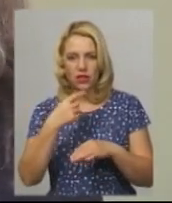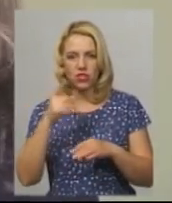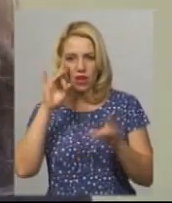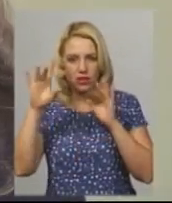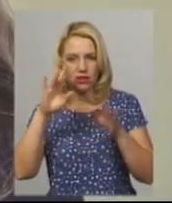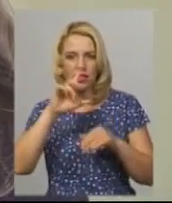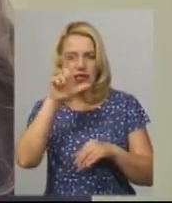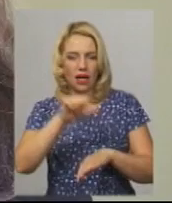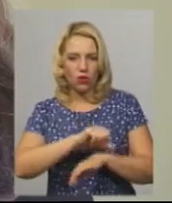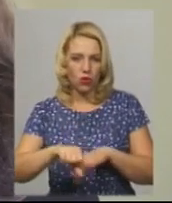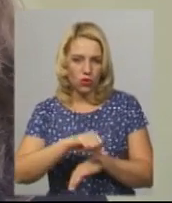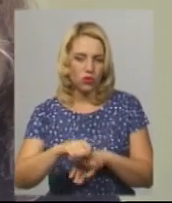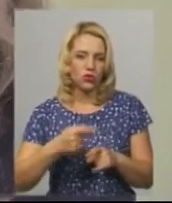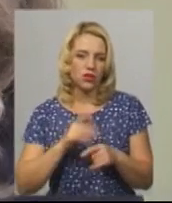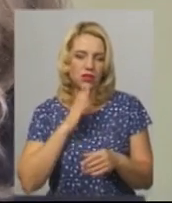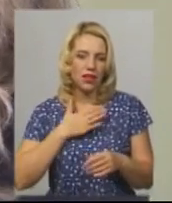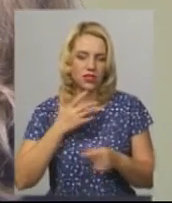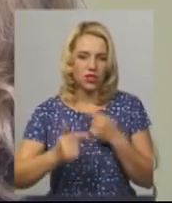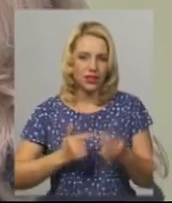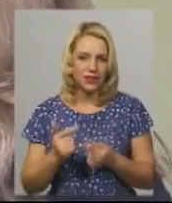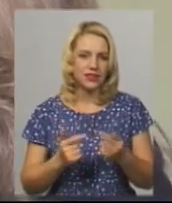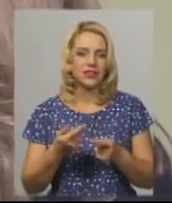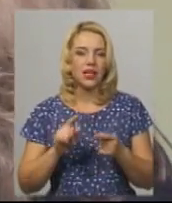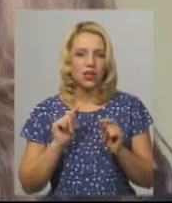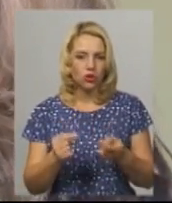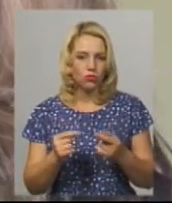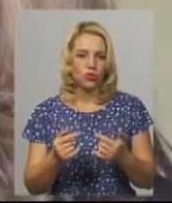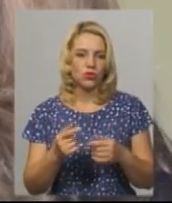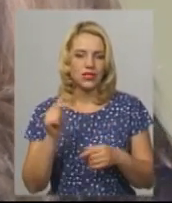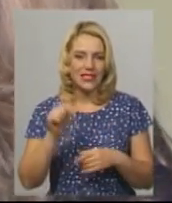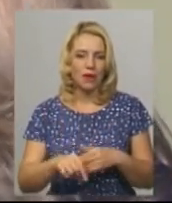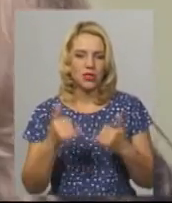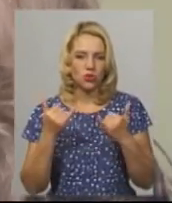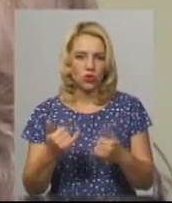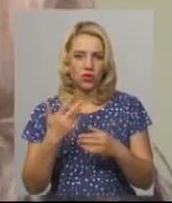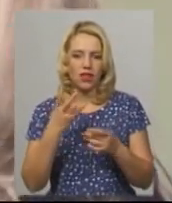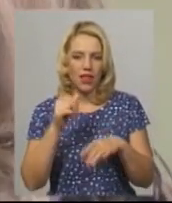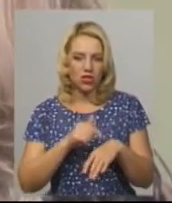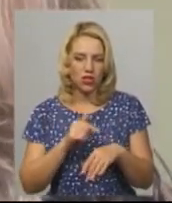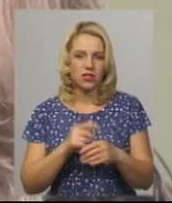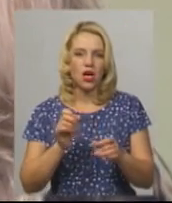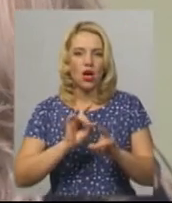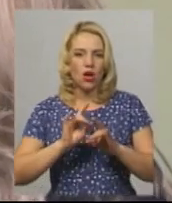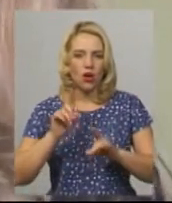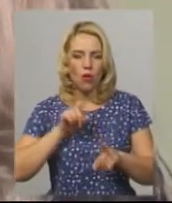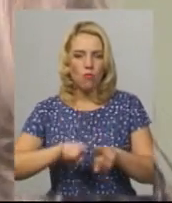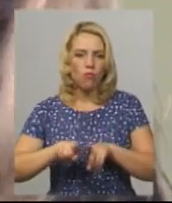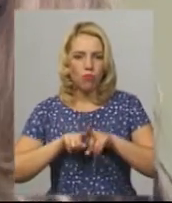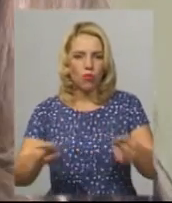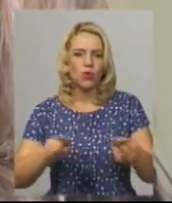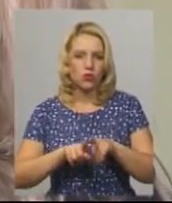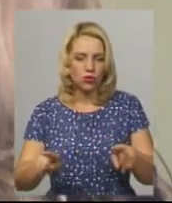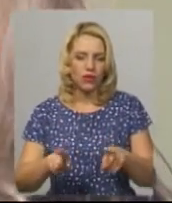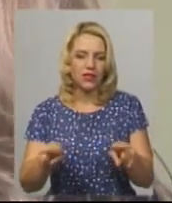носій нашої мови, наших традицій. Тому саме сьогодні, я думаю, на часі популяризувати такі зв